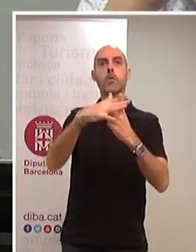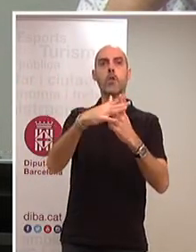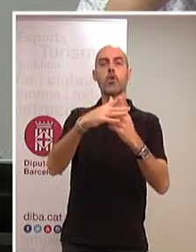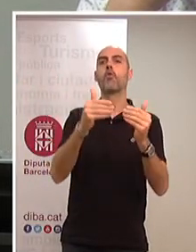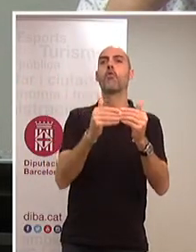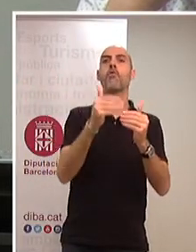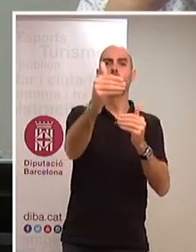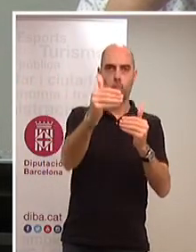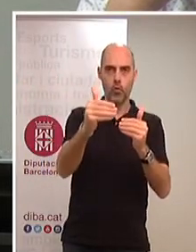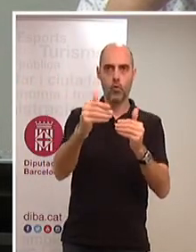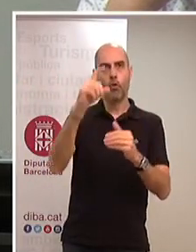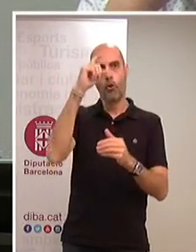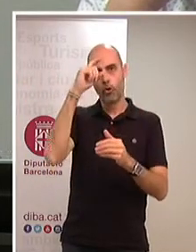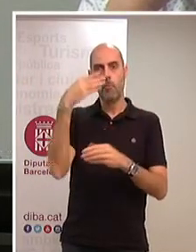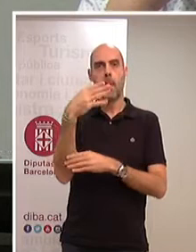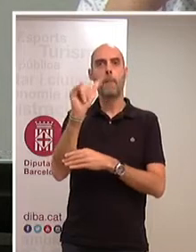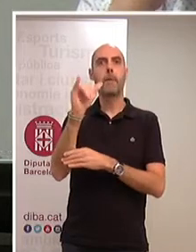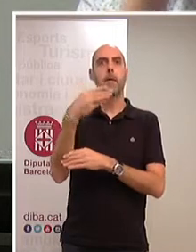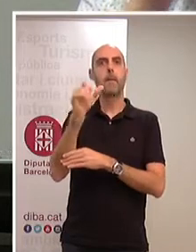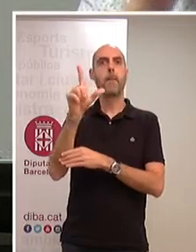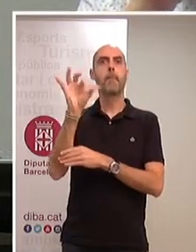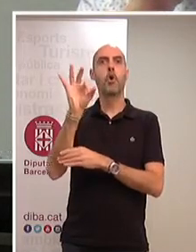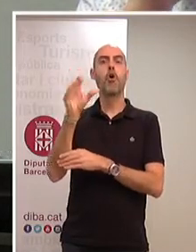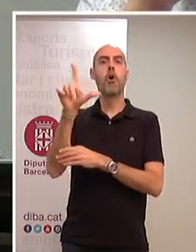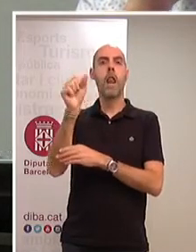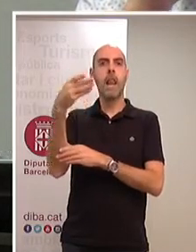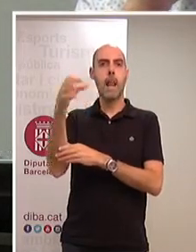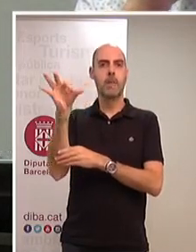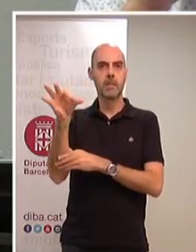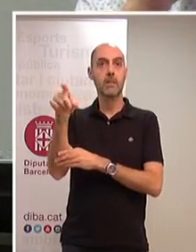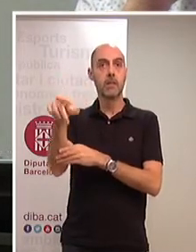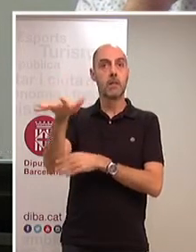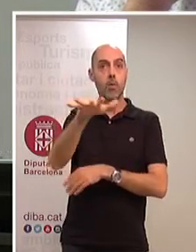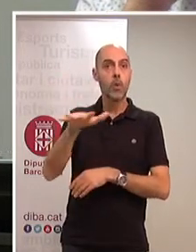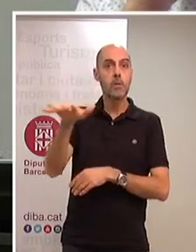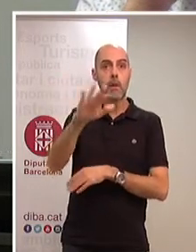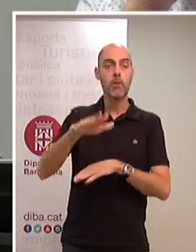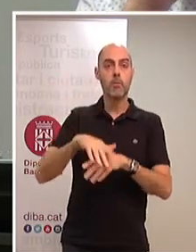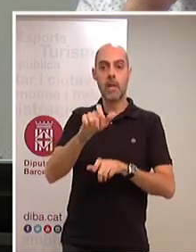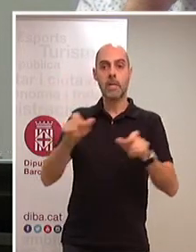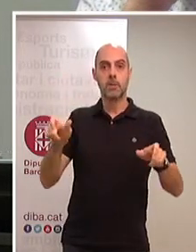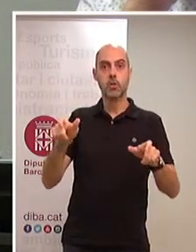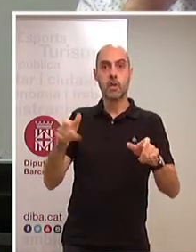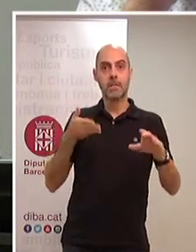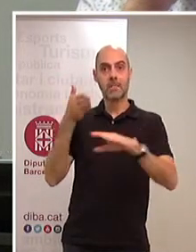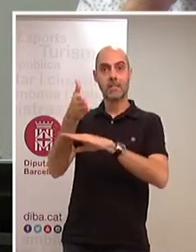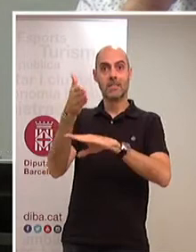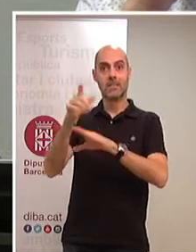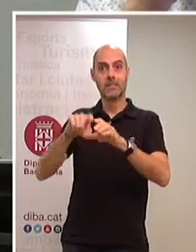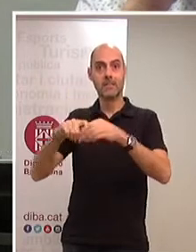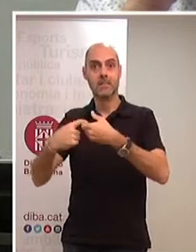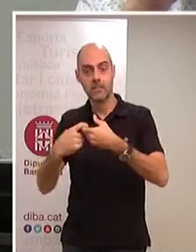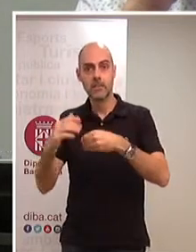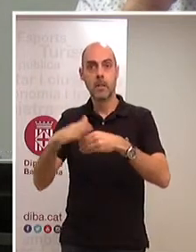els Bibliolabs, que ja són aquells espais on la ciutadania, més enllà de cercar coneixement, el pot crear